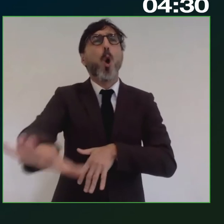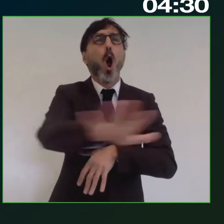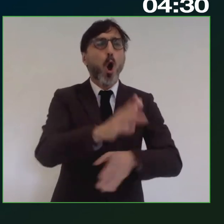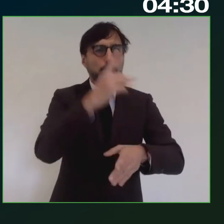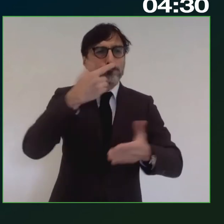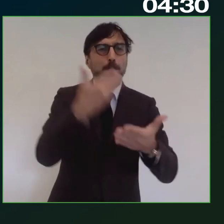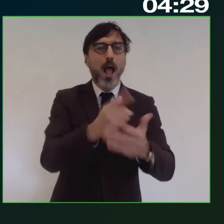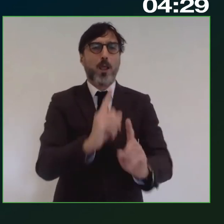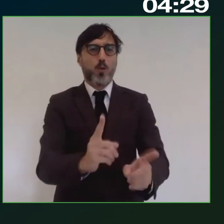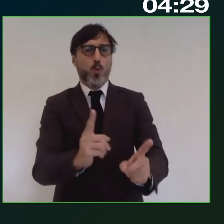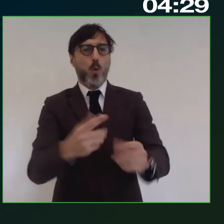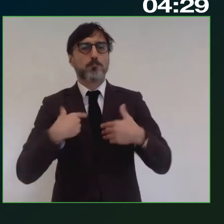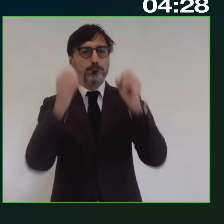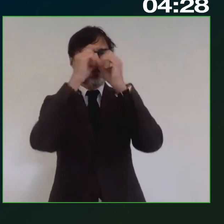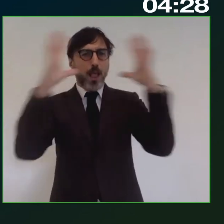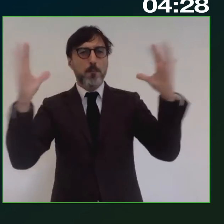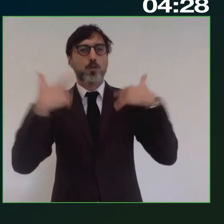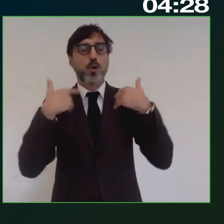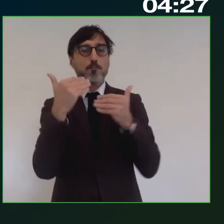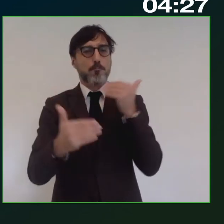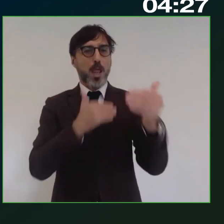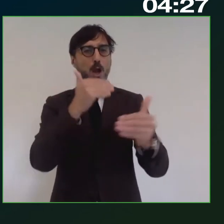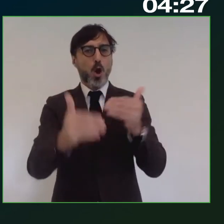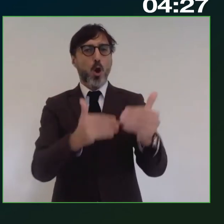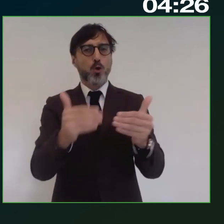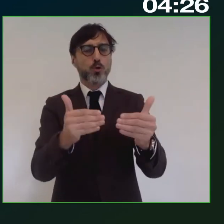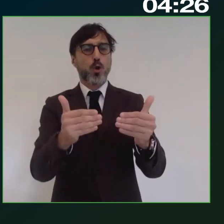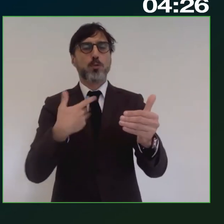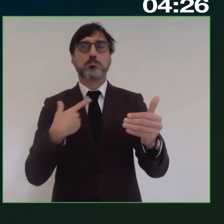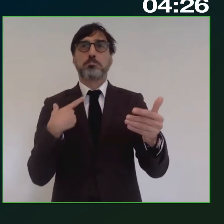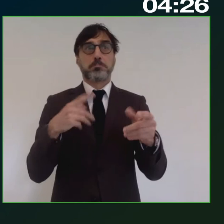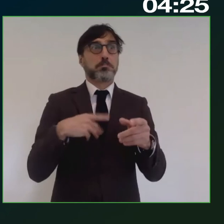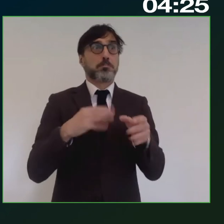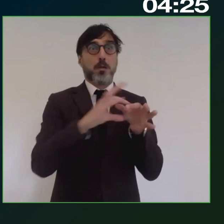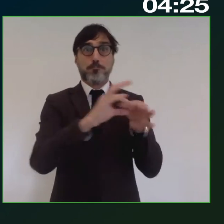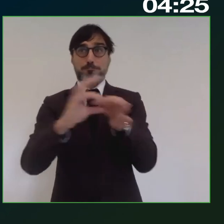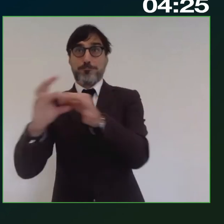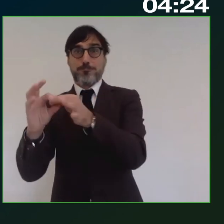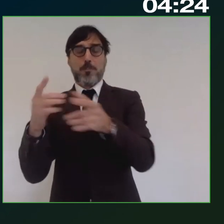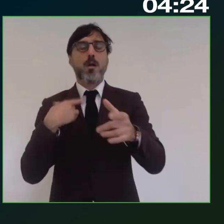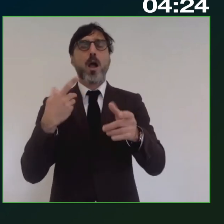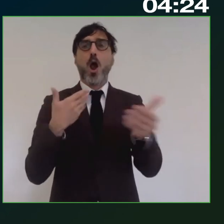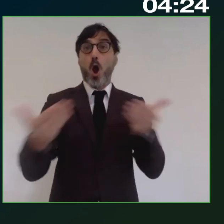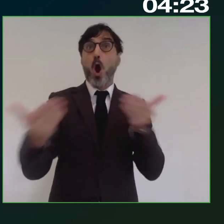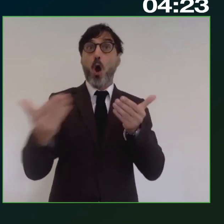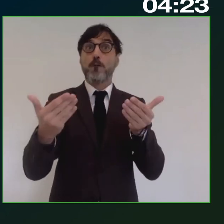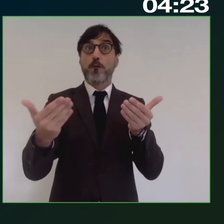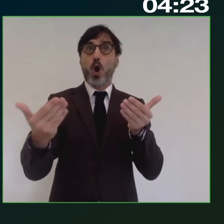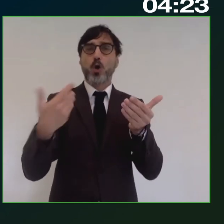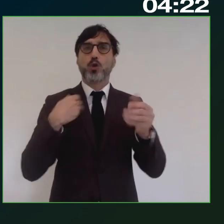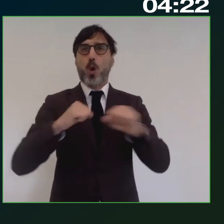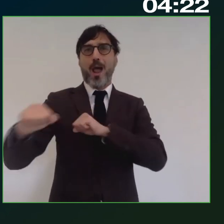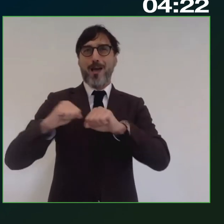abbiamo immaginato un percorso, quindi abbiamo immaginato dei nodi, e quindi di confronto anche con le